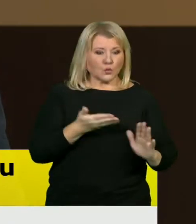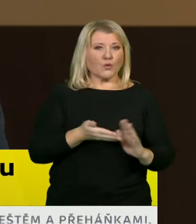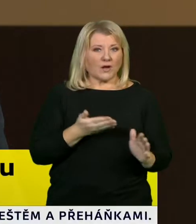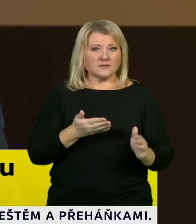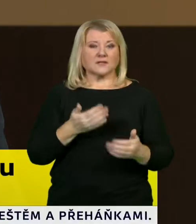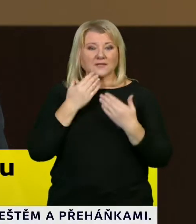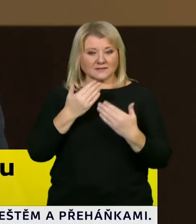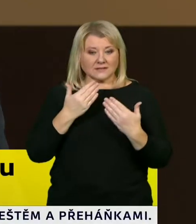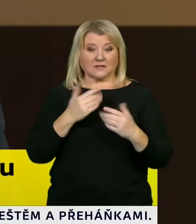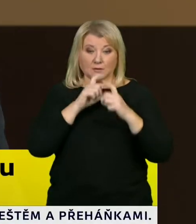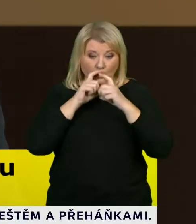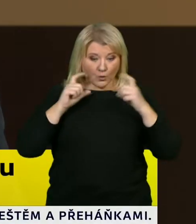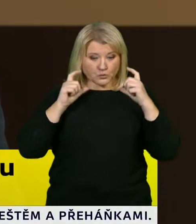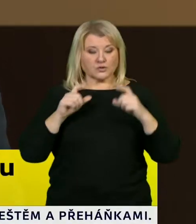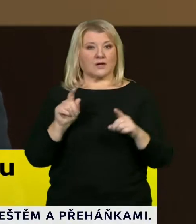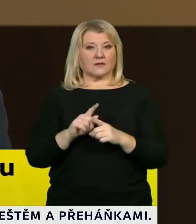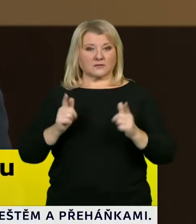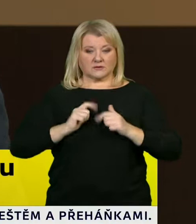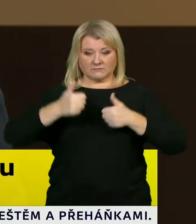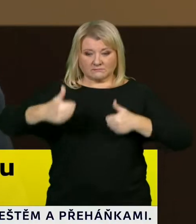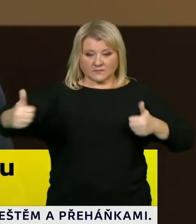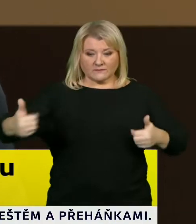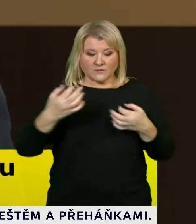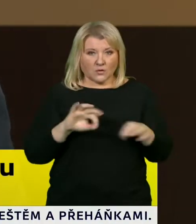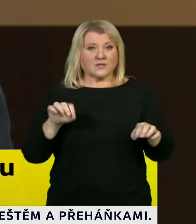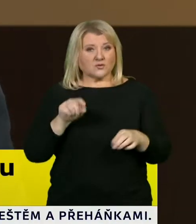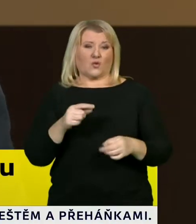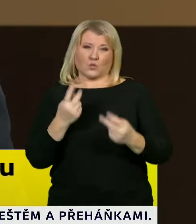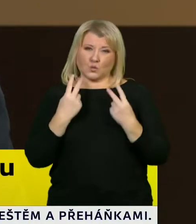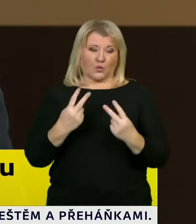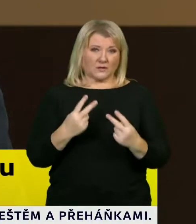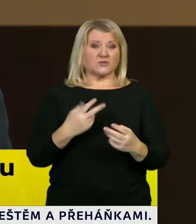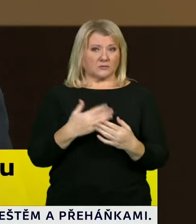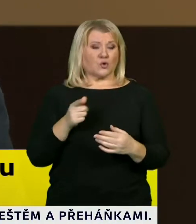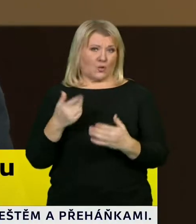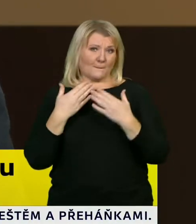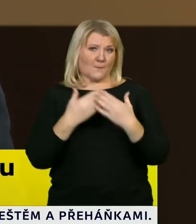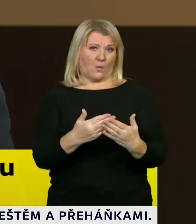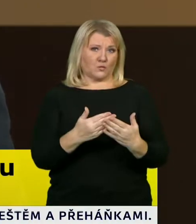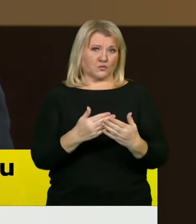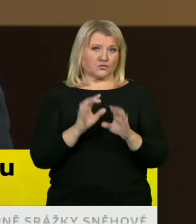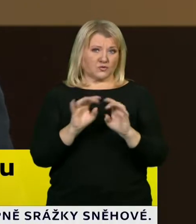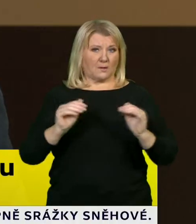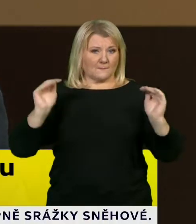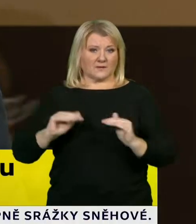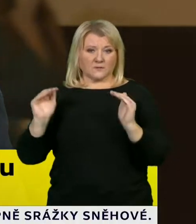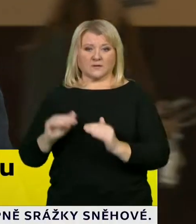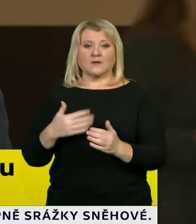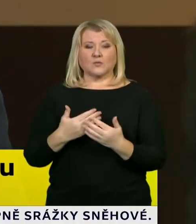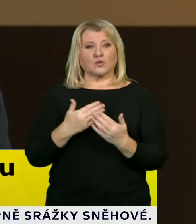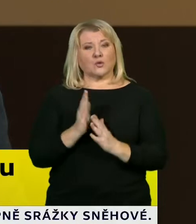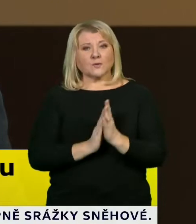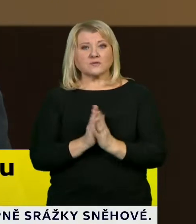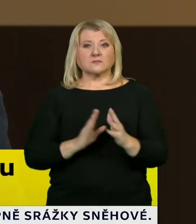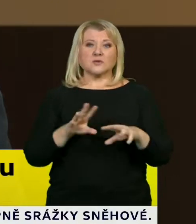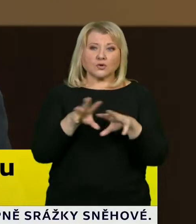rozestupy, které mají význam, tak bych moc poprosil všechny rodiče a všechny děti, aby po tu dobu, pokud je